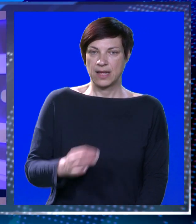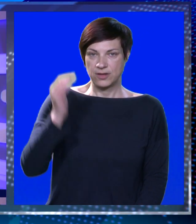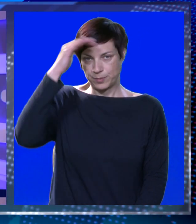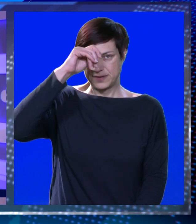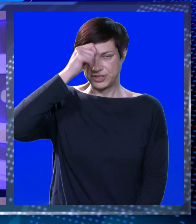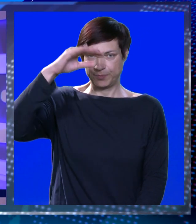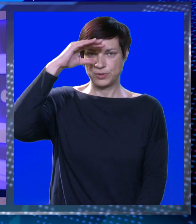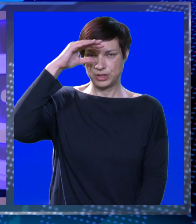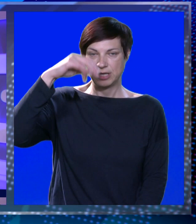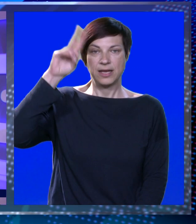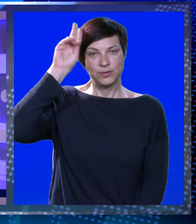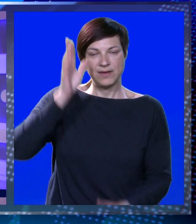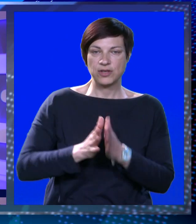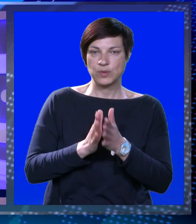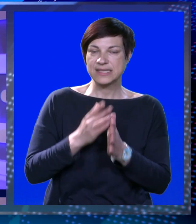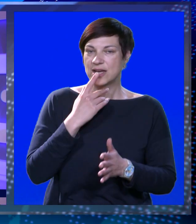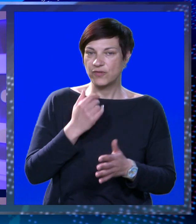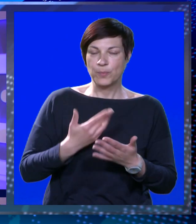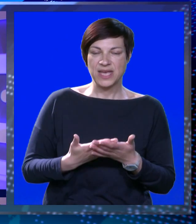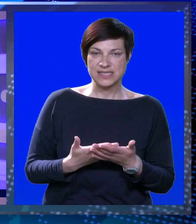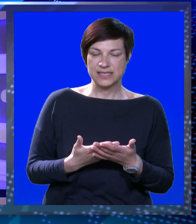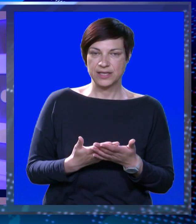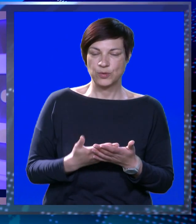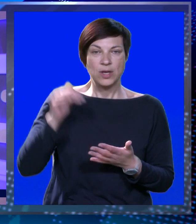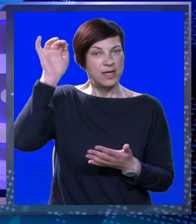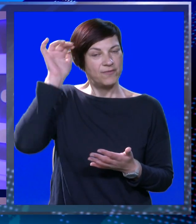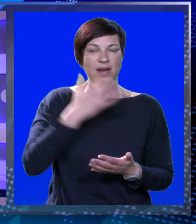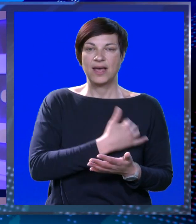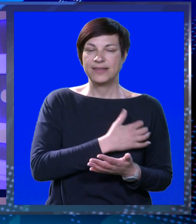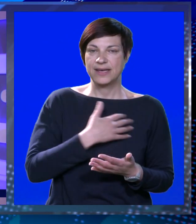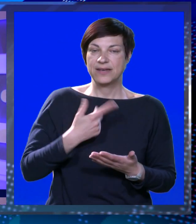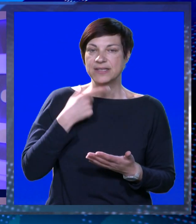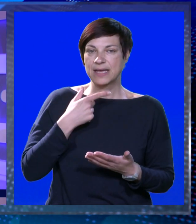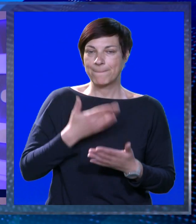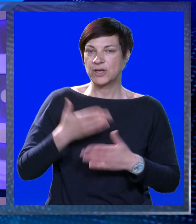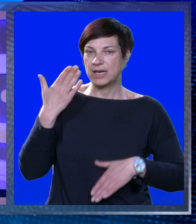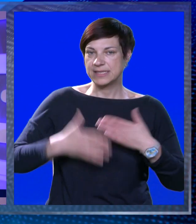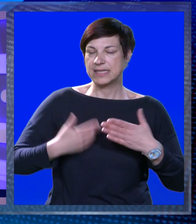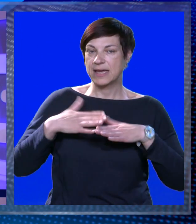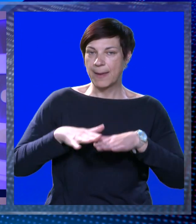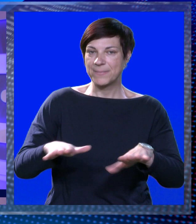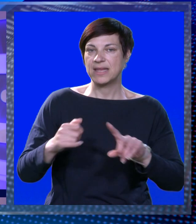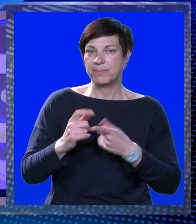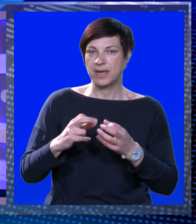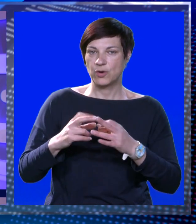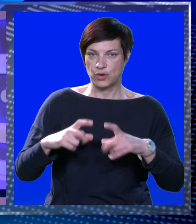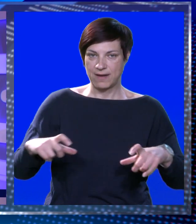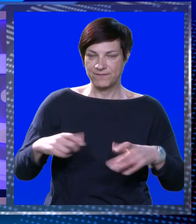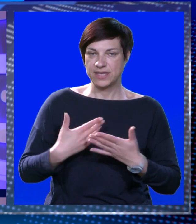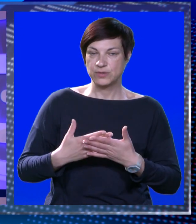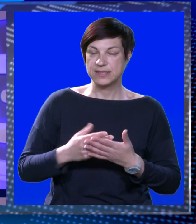Dobar veće poštovani gledatelji u Dnevniku na znakovnom jeziku. Vlada Republike Hrvatske proglasila je kraj epidemije